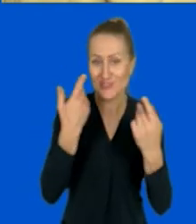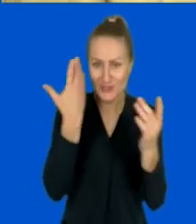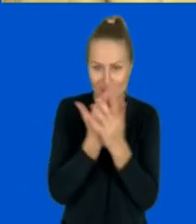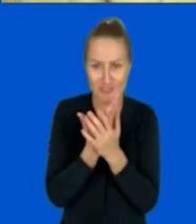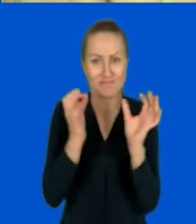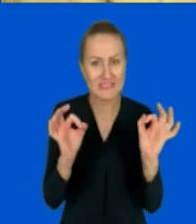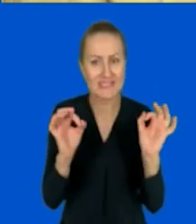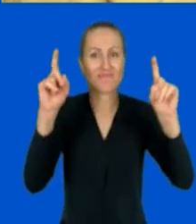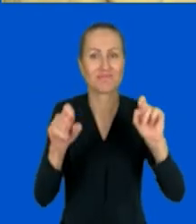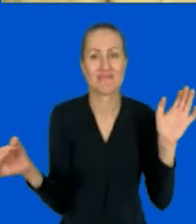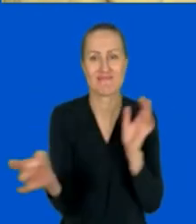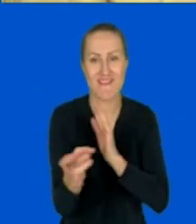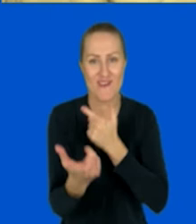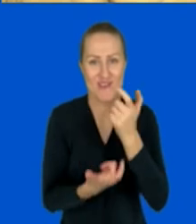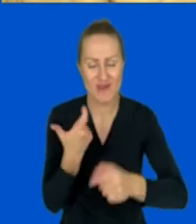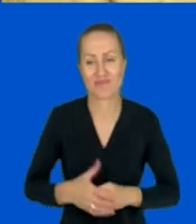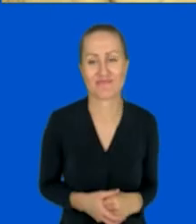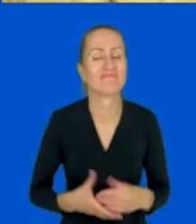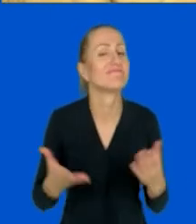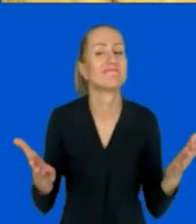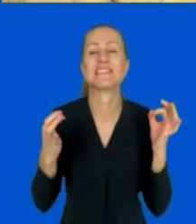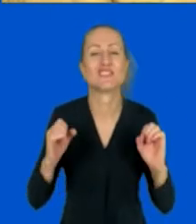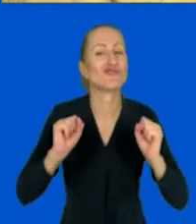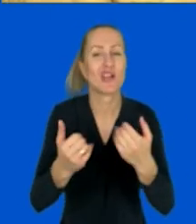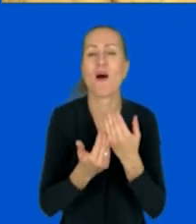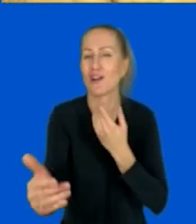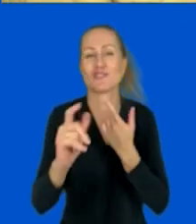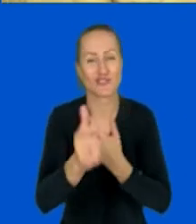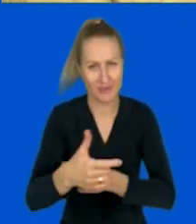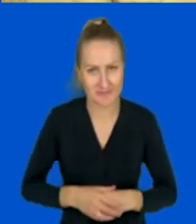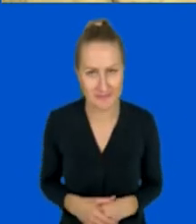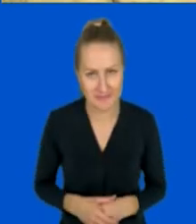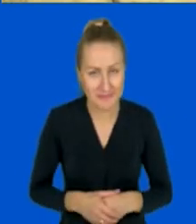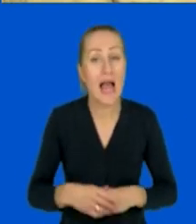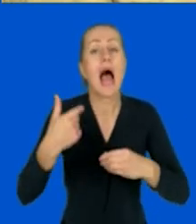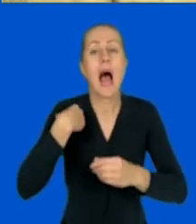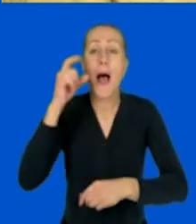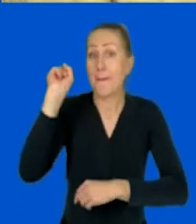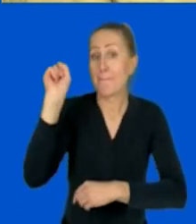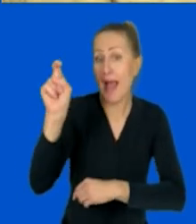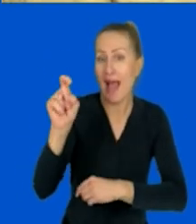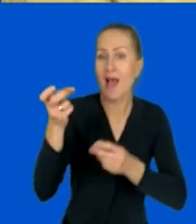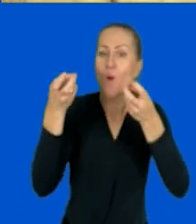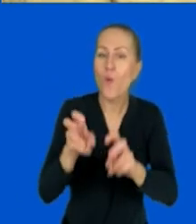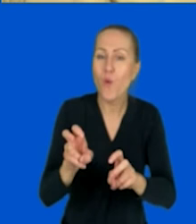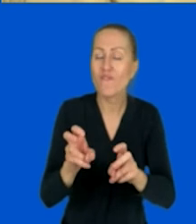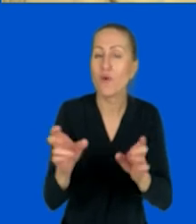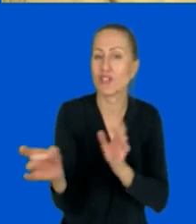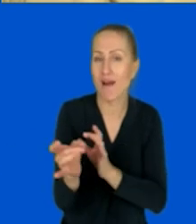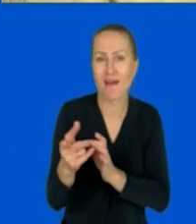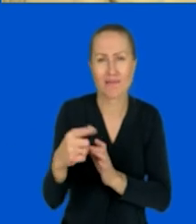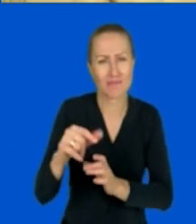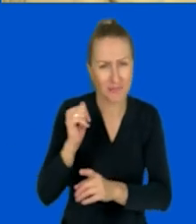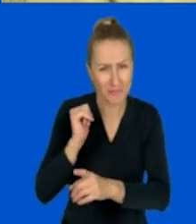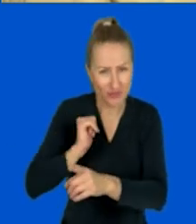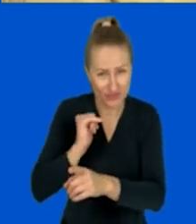zacząć grę. Co się teraz zadzieje? Kliknę sobie, stwórz grę. Nie wiem, czy Michał, myślisz sobie, że jeszcze powinniśmy